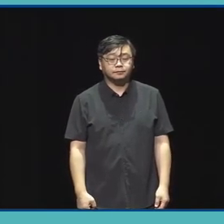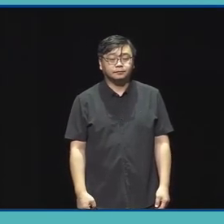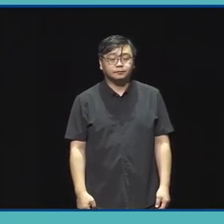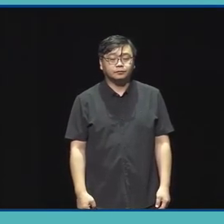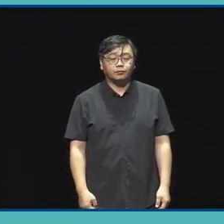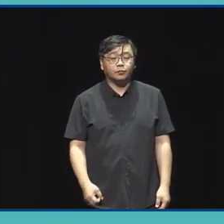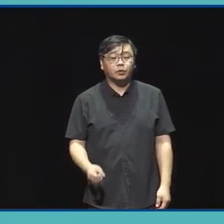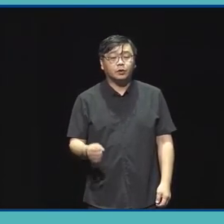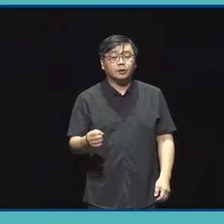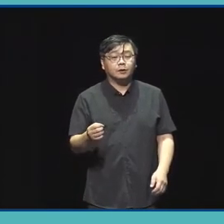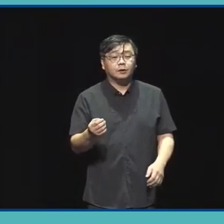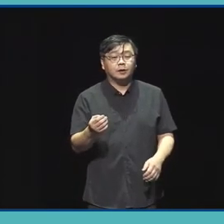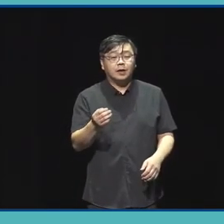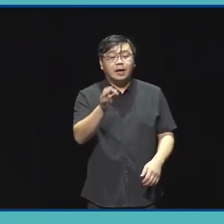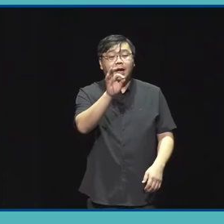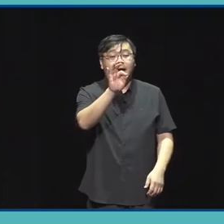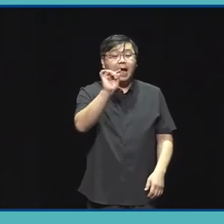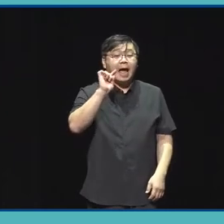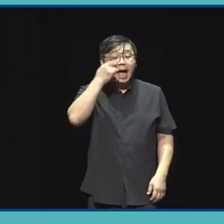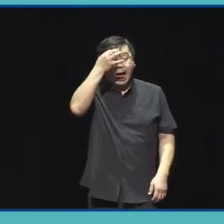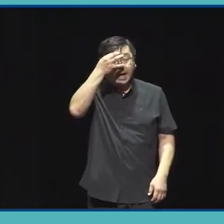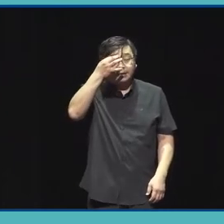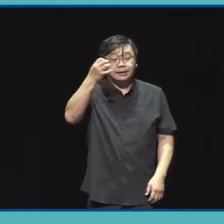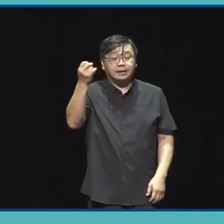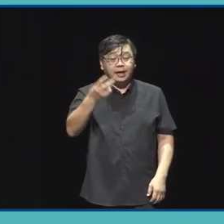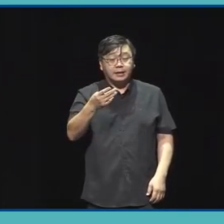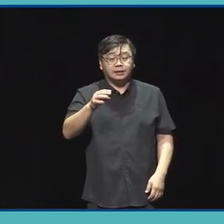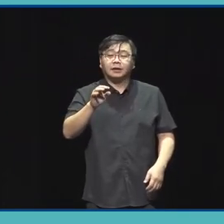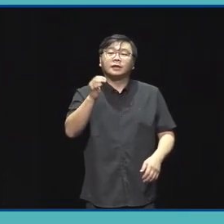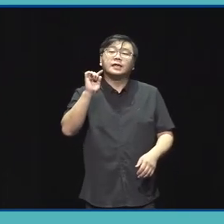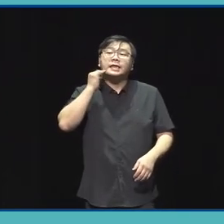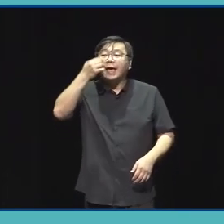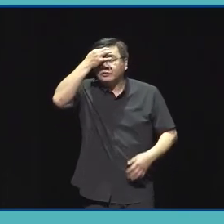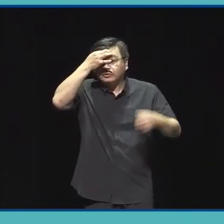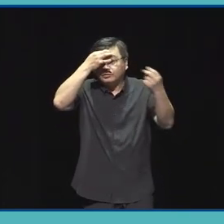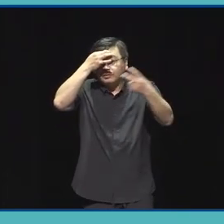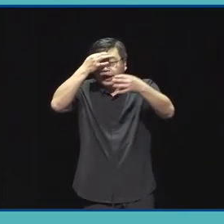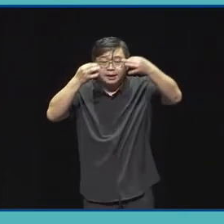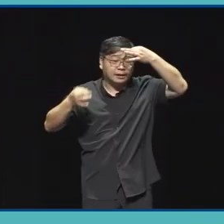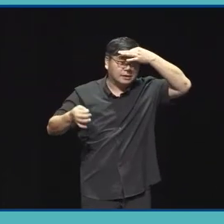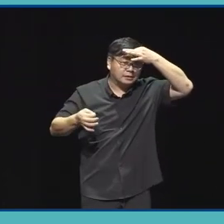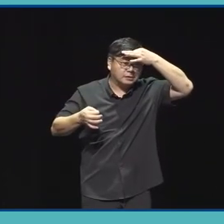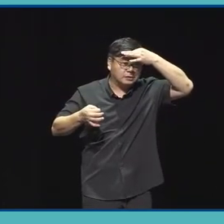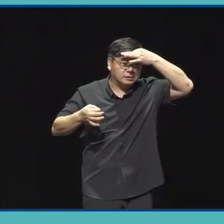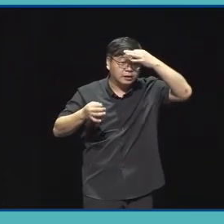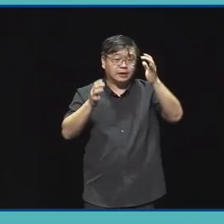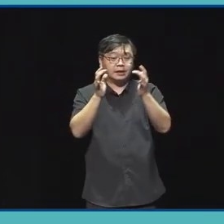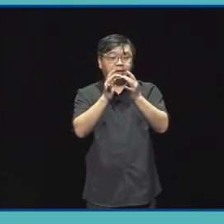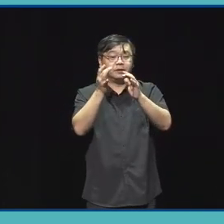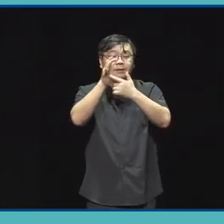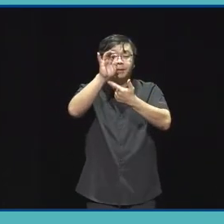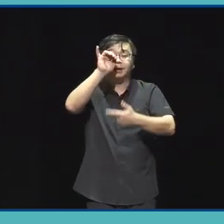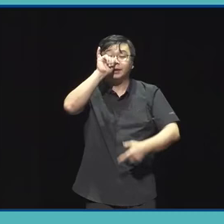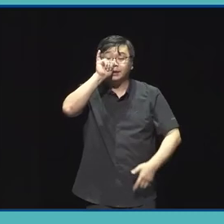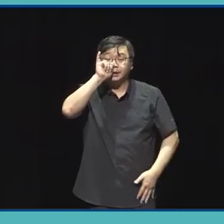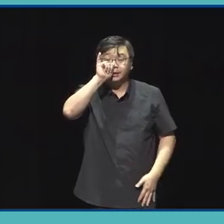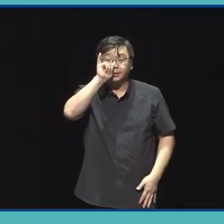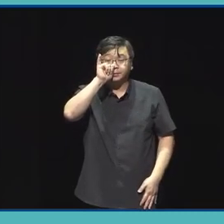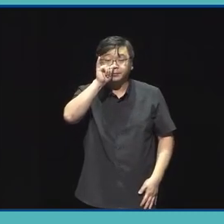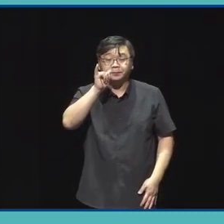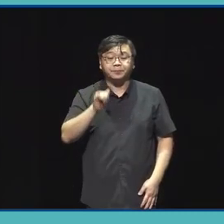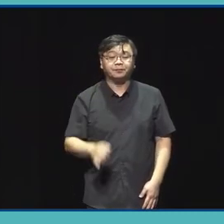앞서 아트앤테크 플랫폼을 저희가 운영하고 있다고 말씀드렸는데요 주소가 지금 위에 있는 곳과 같습니다 이